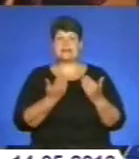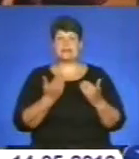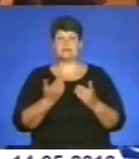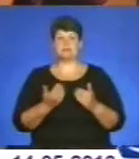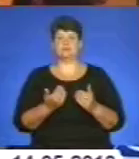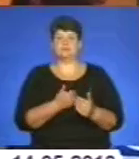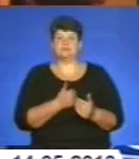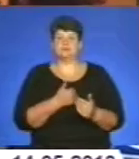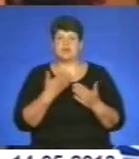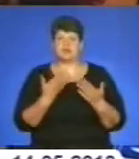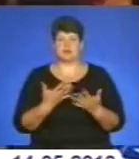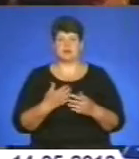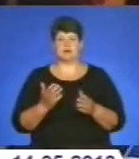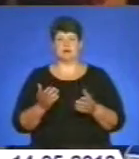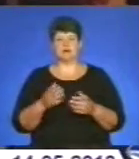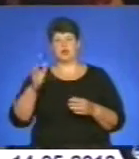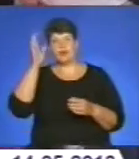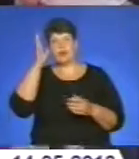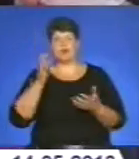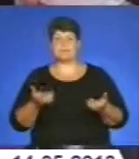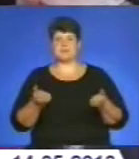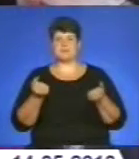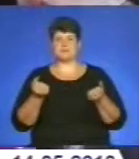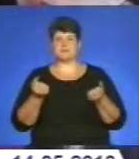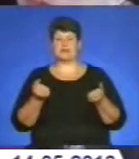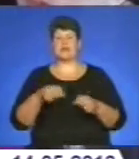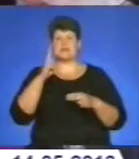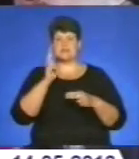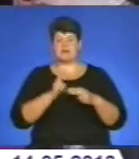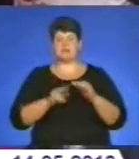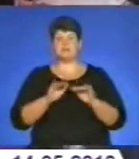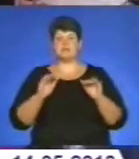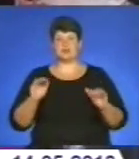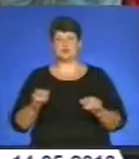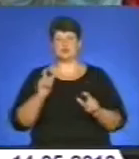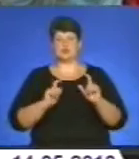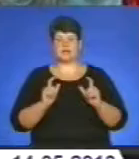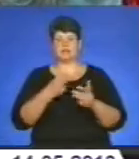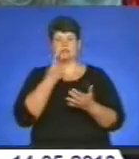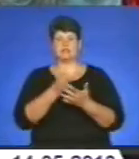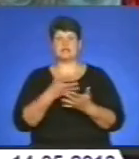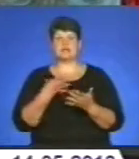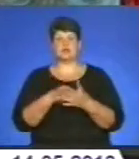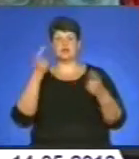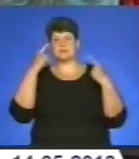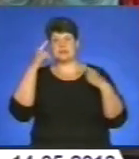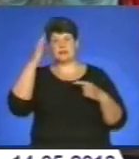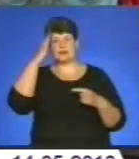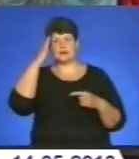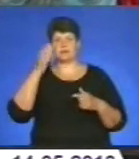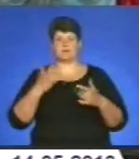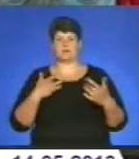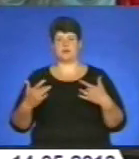спонукання до науки, підтримки. На завершення учні та студенти показали свої мистецькі таланти під час